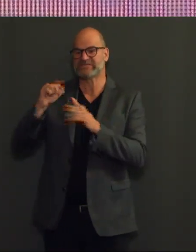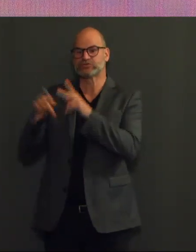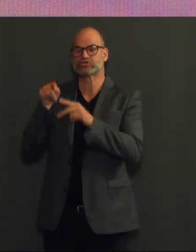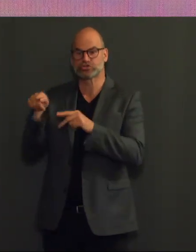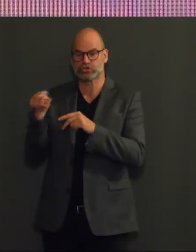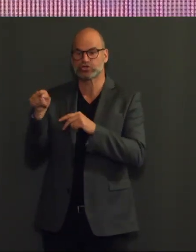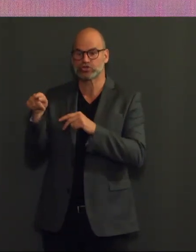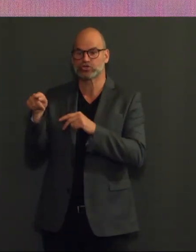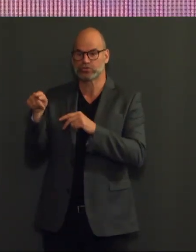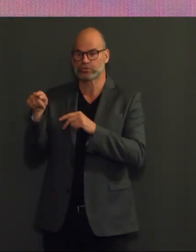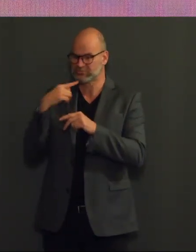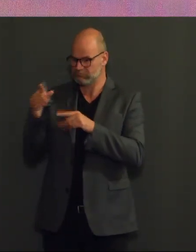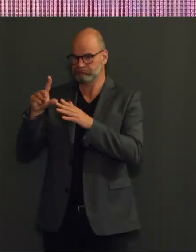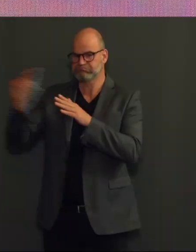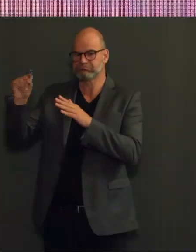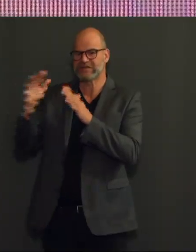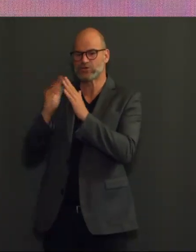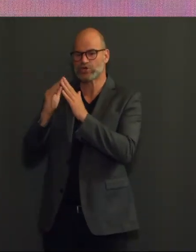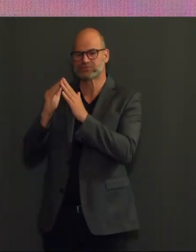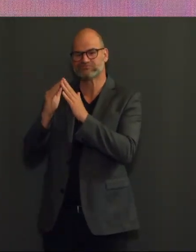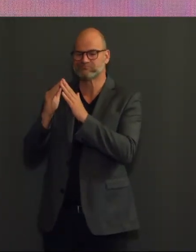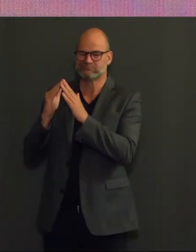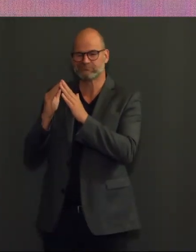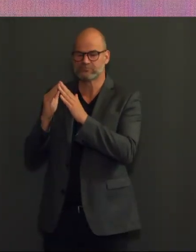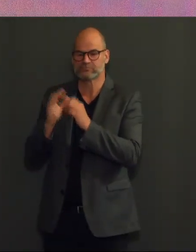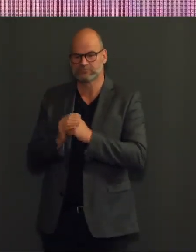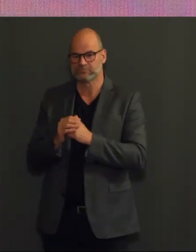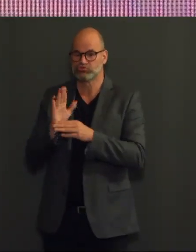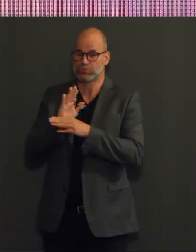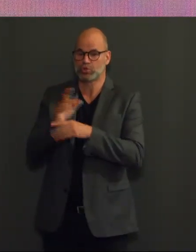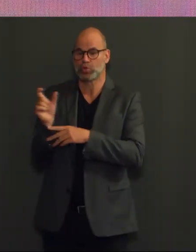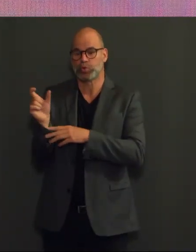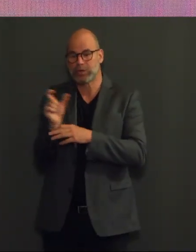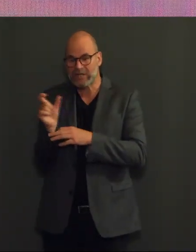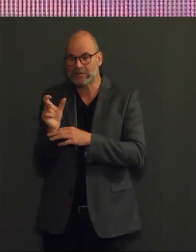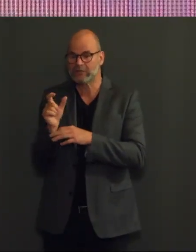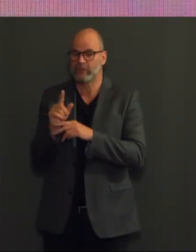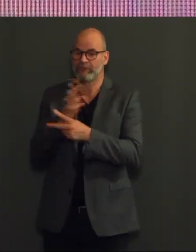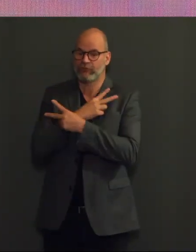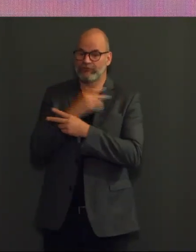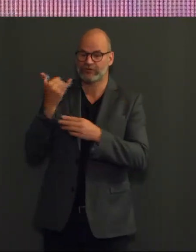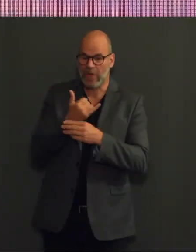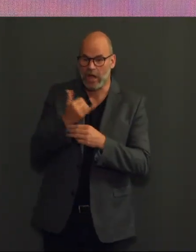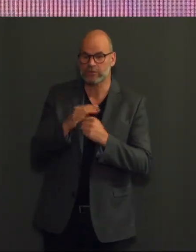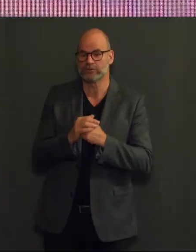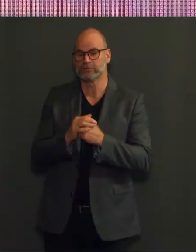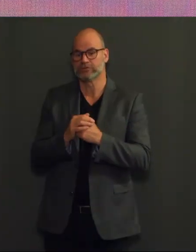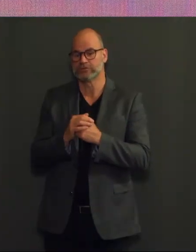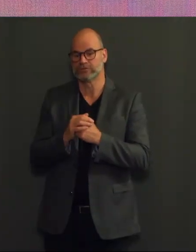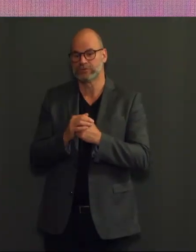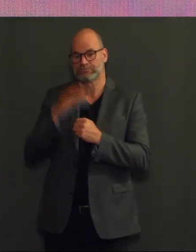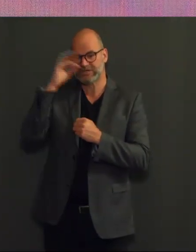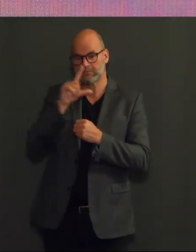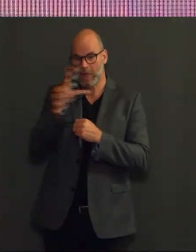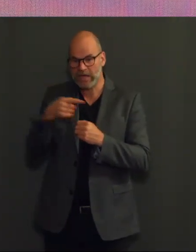maar ook bijvoorbeeld deze week met Pinkster maandag dat er dan op verlofdagen en in het weekend minder ontslagen zijn op intensieve